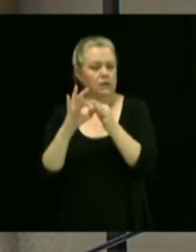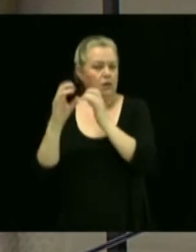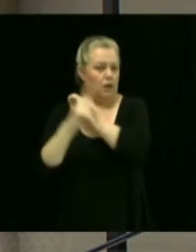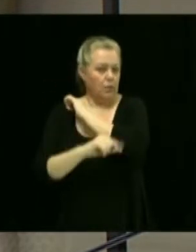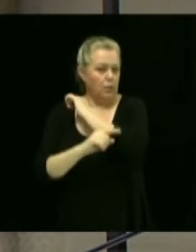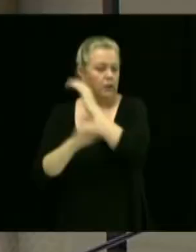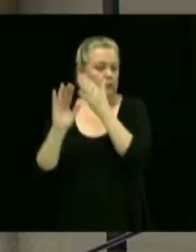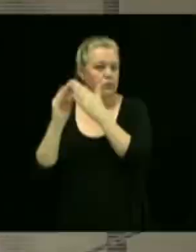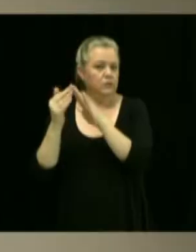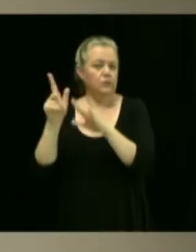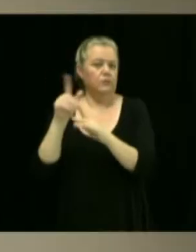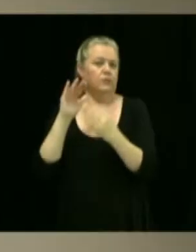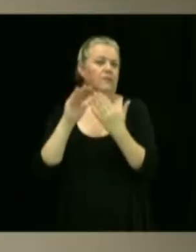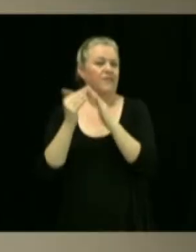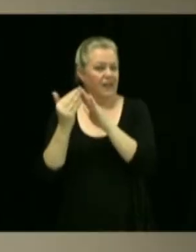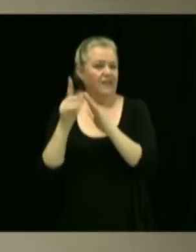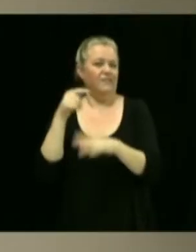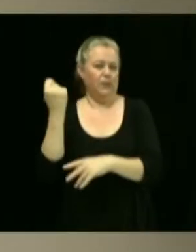la Ville de Victoriaville.